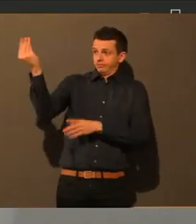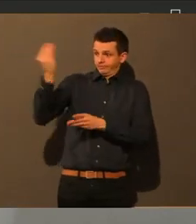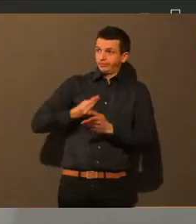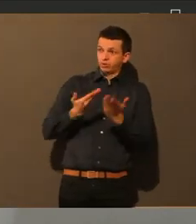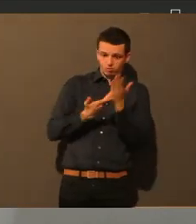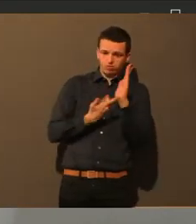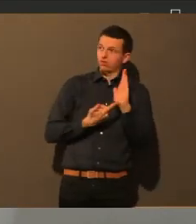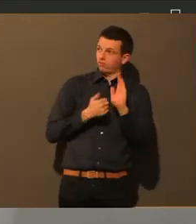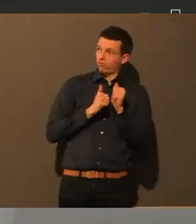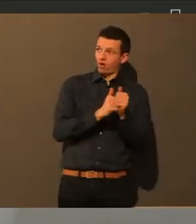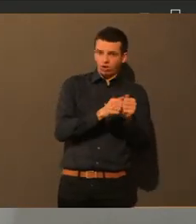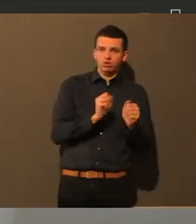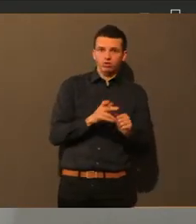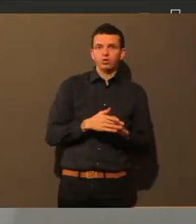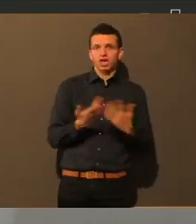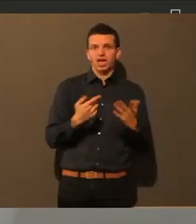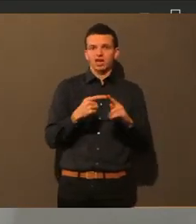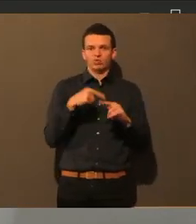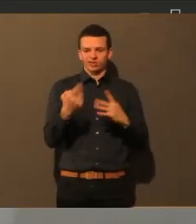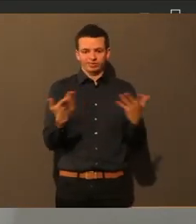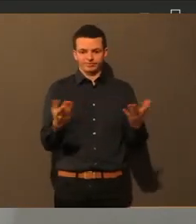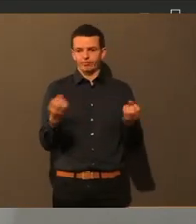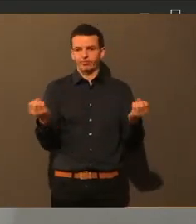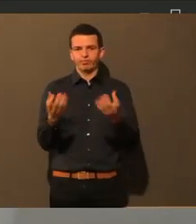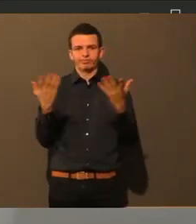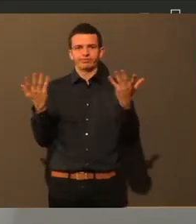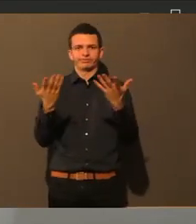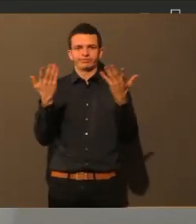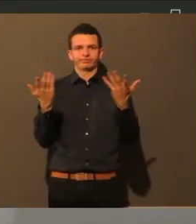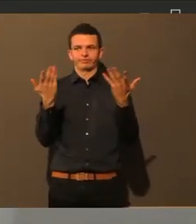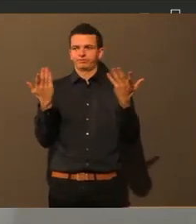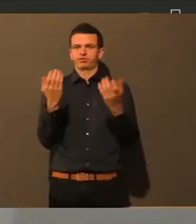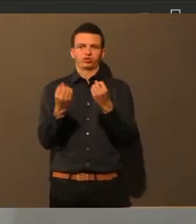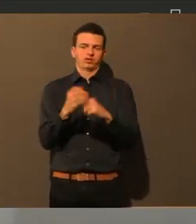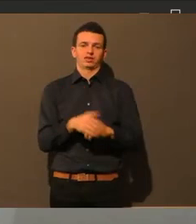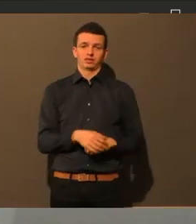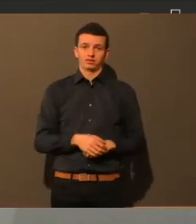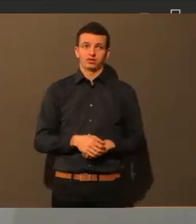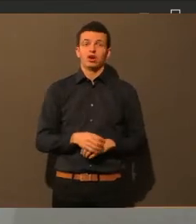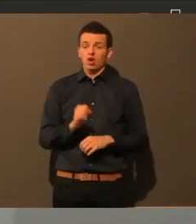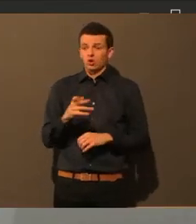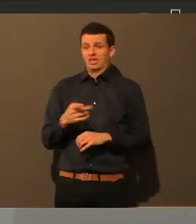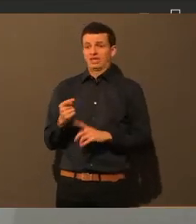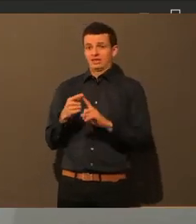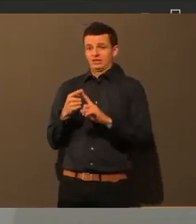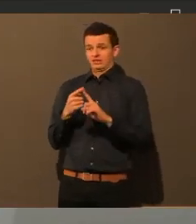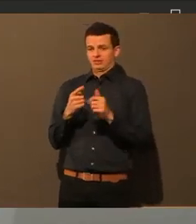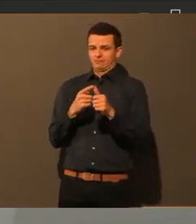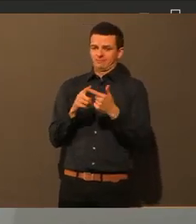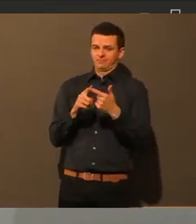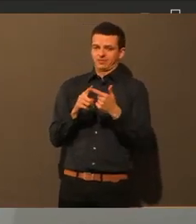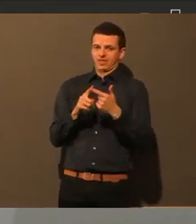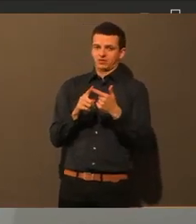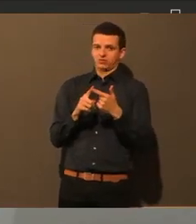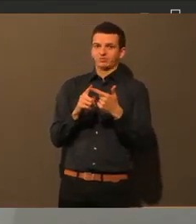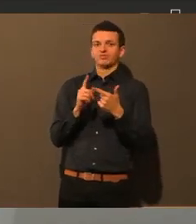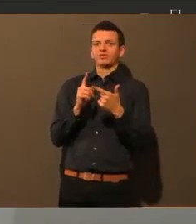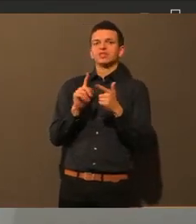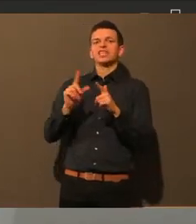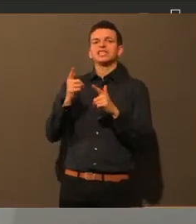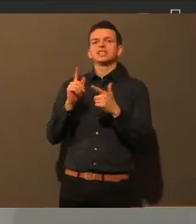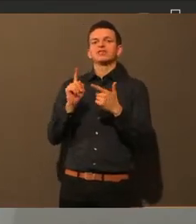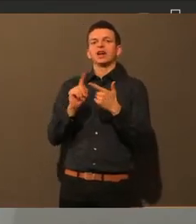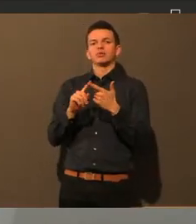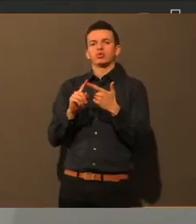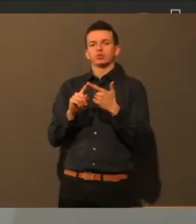Also das ist vielleicht so eine Erläuterung. Und der letzte Punkt war von mir noch der Sport. Der Punkt Sport. Okay, wir sind jetzt im Lockdown, aber joggen darf